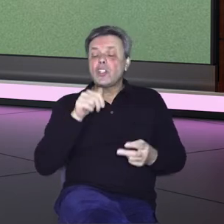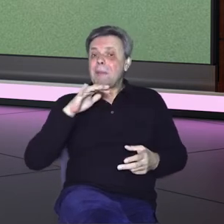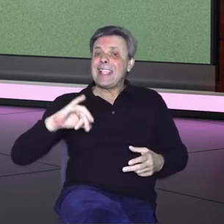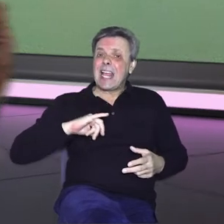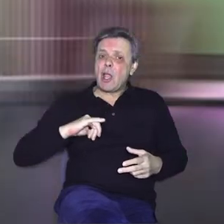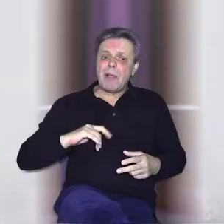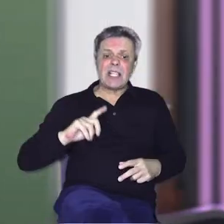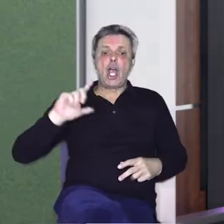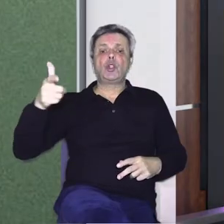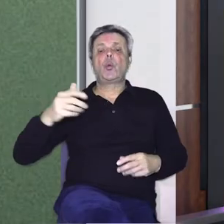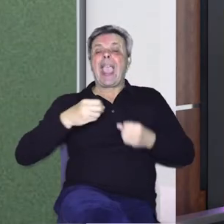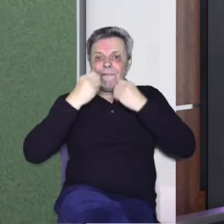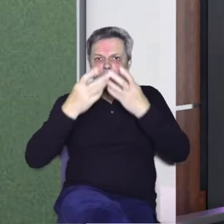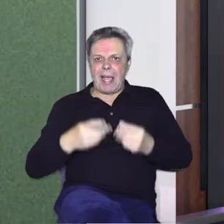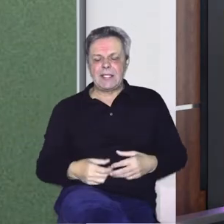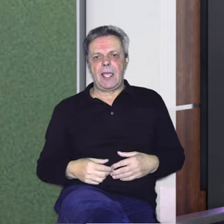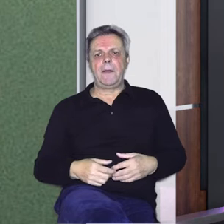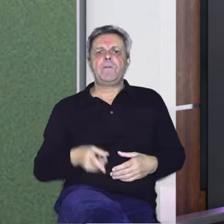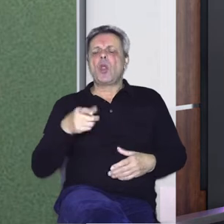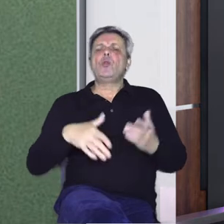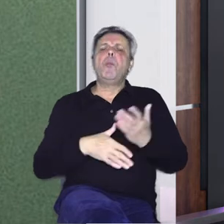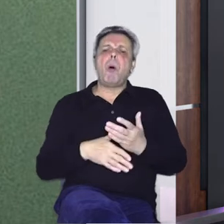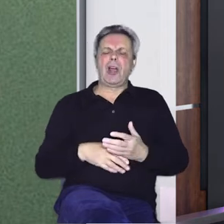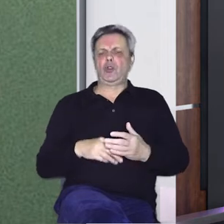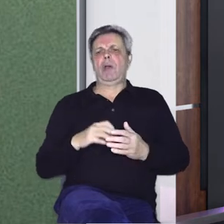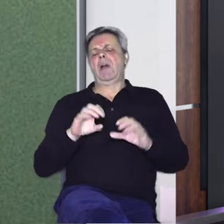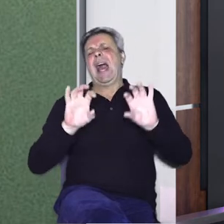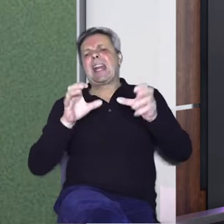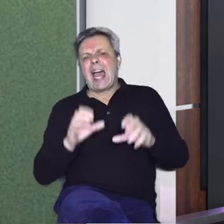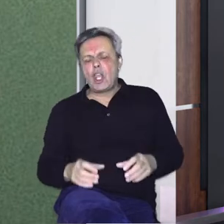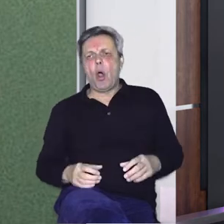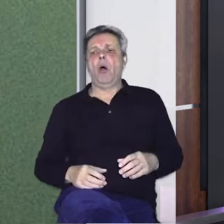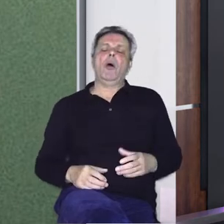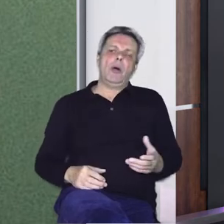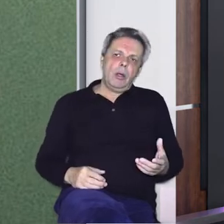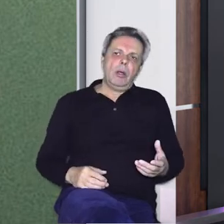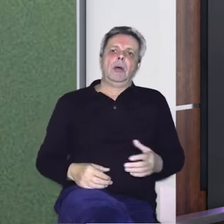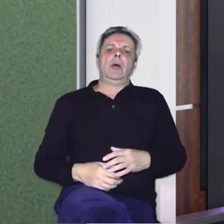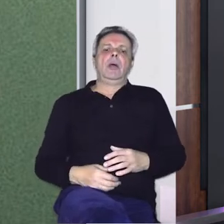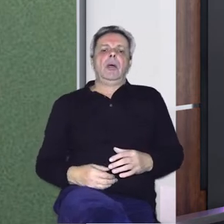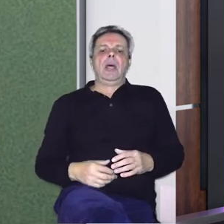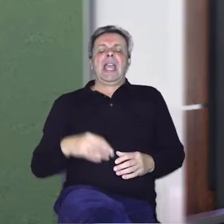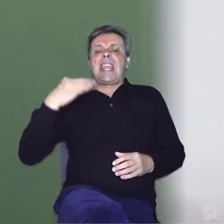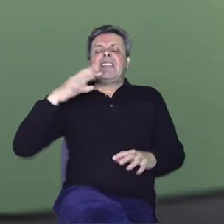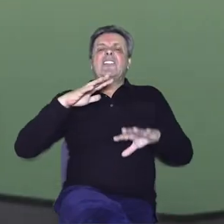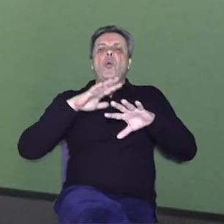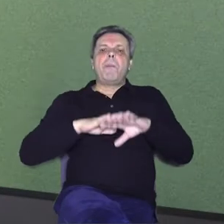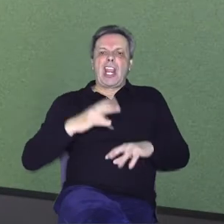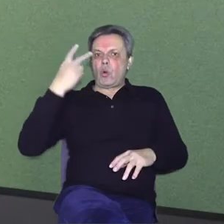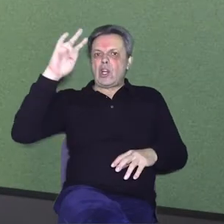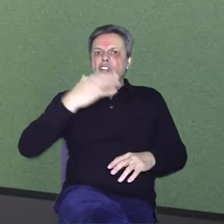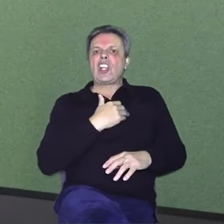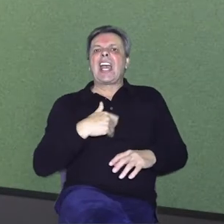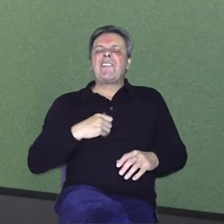i zanimaju nas neke druge informacije. Tu pomažu i radijski program i nastali u tim i za te sredine. Jedinstvenu mrežu